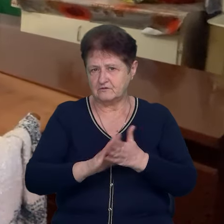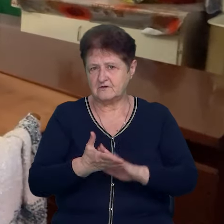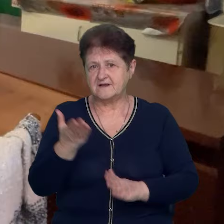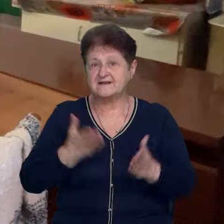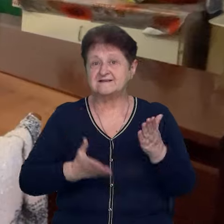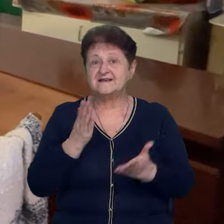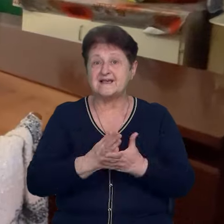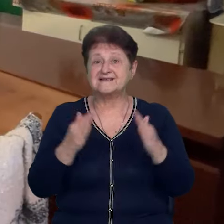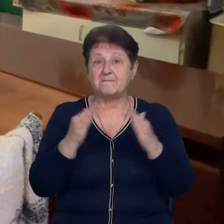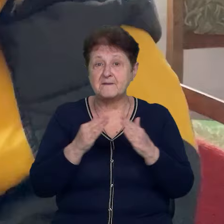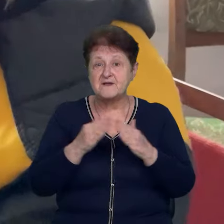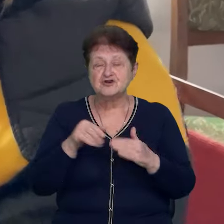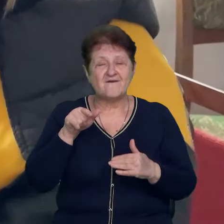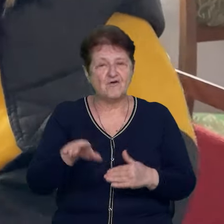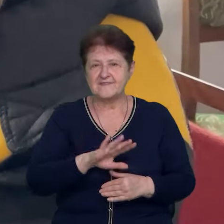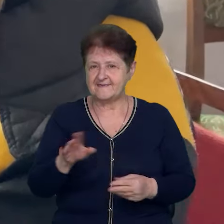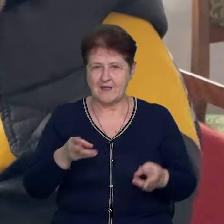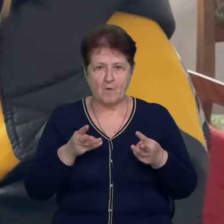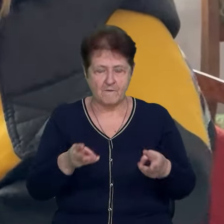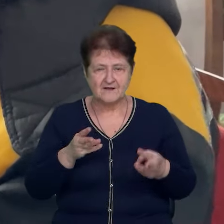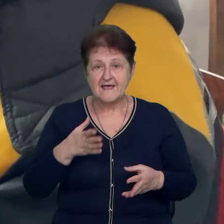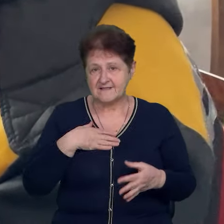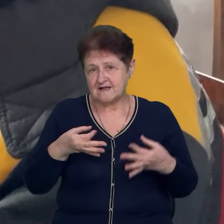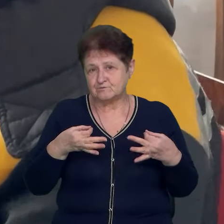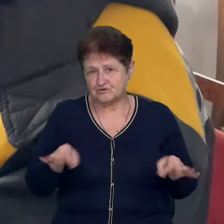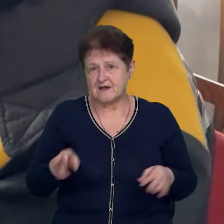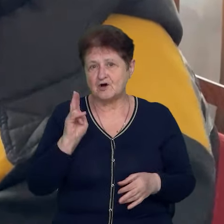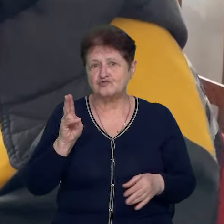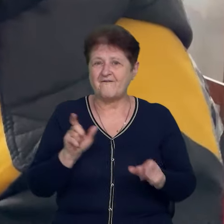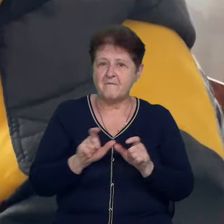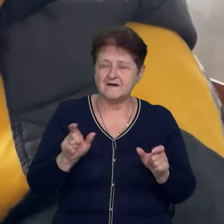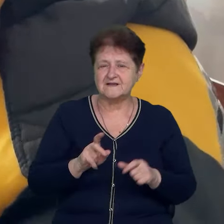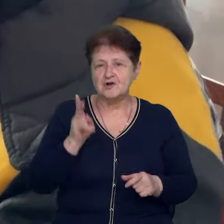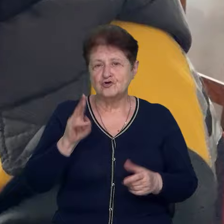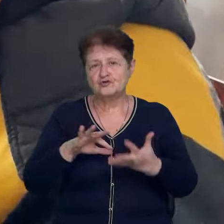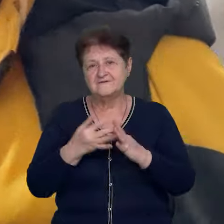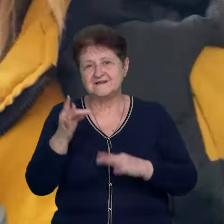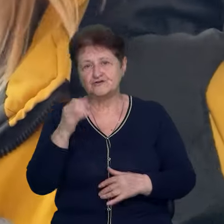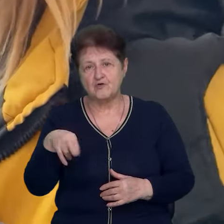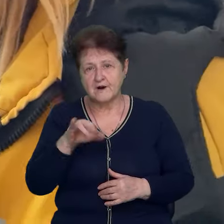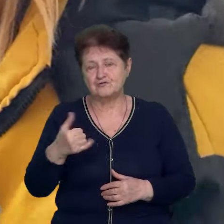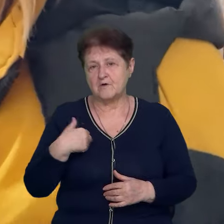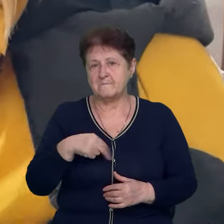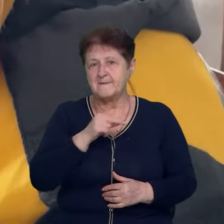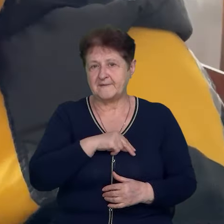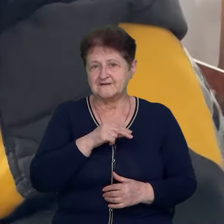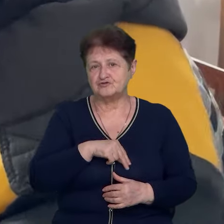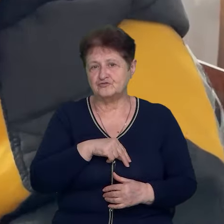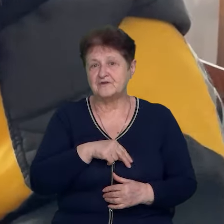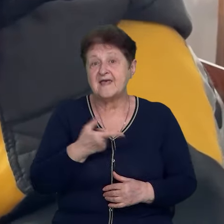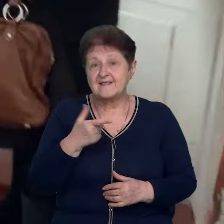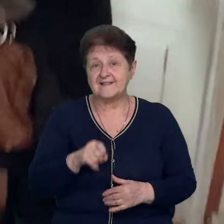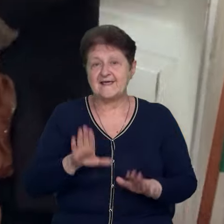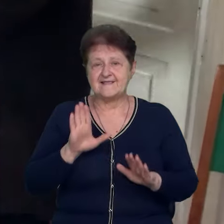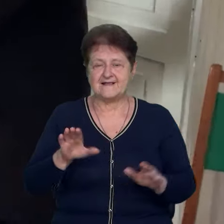є десь приміщення, то вони не опалюються. Нас пускають хто в магазин, хто в сільську раду, хто куди. І ми працюємо де як тільки